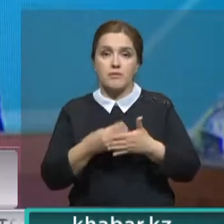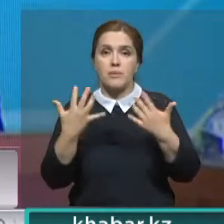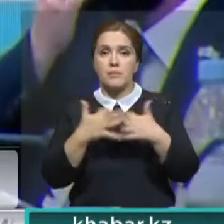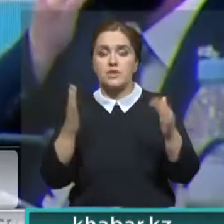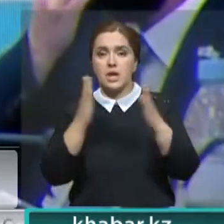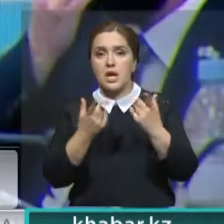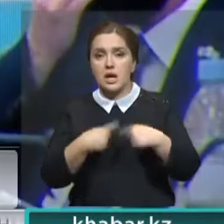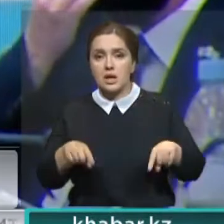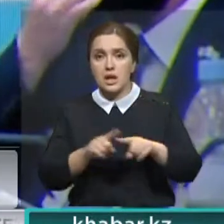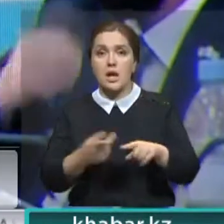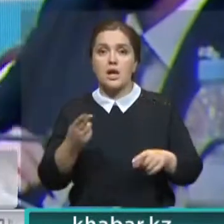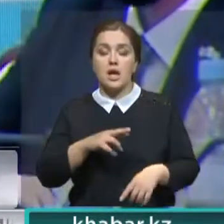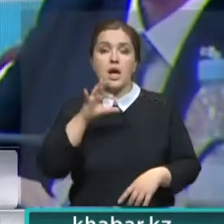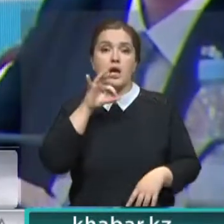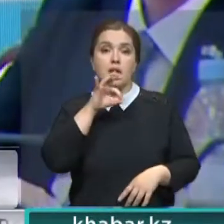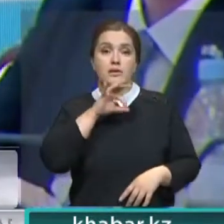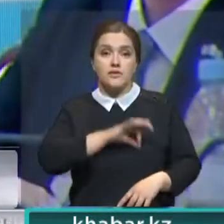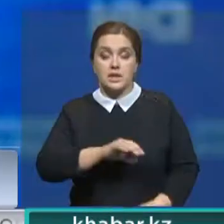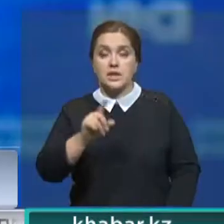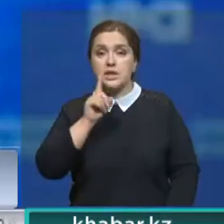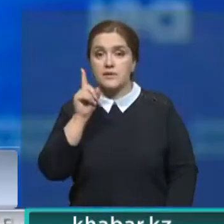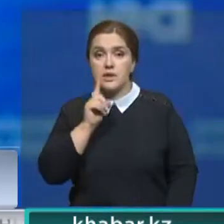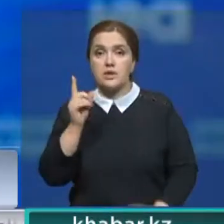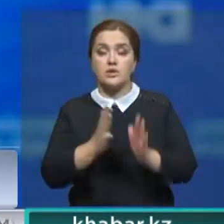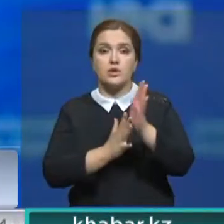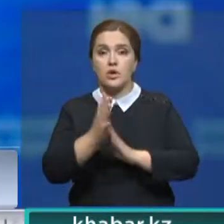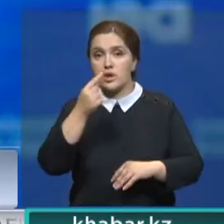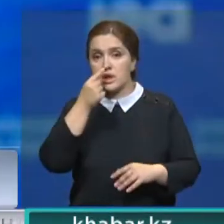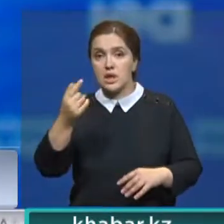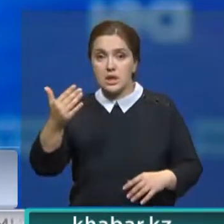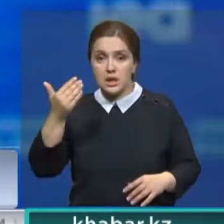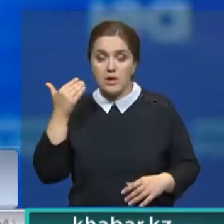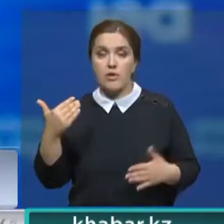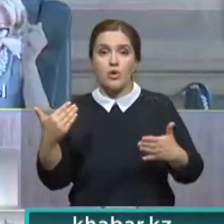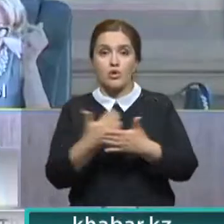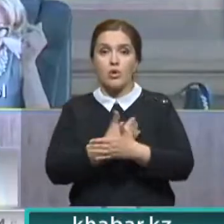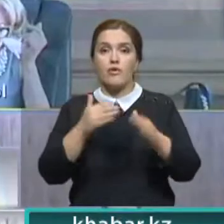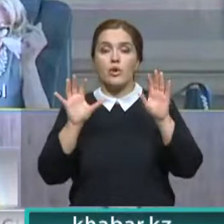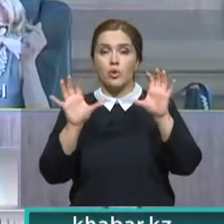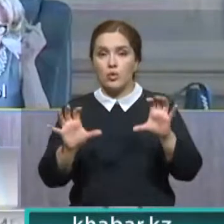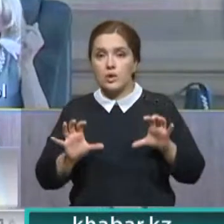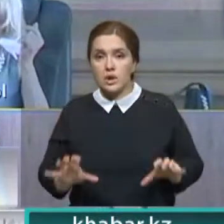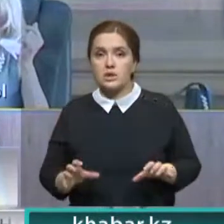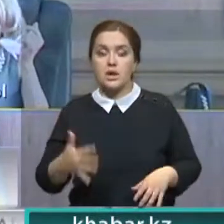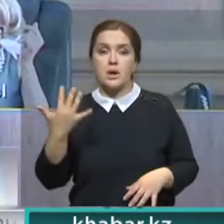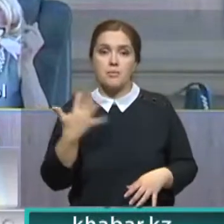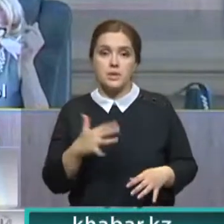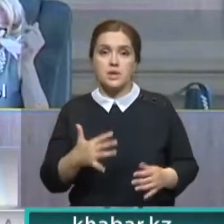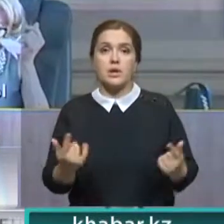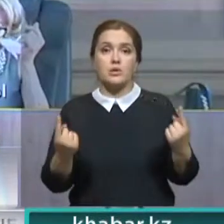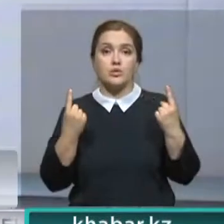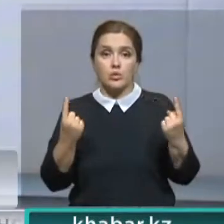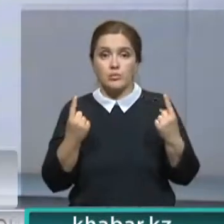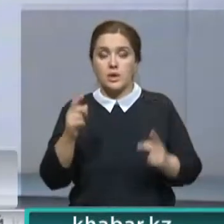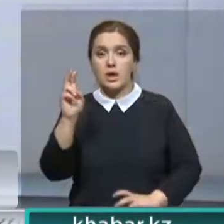финансовых, промышленных и экоорганизаций. Для более эффективного зеленого роста недавно приняли новый экологический кодекс, в рамках